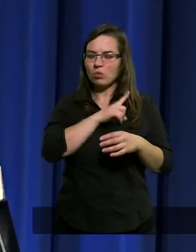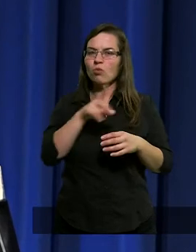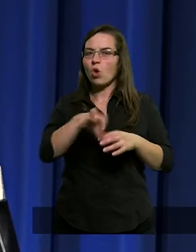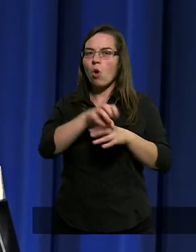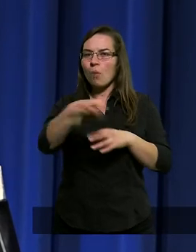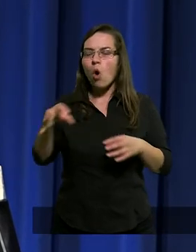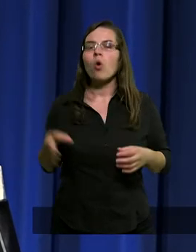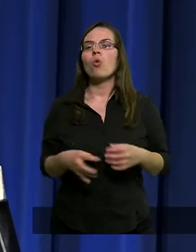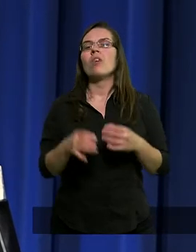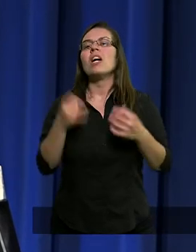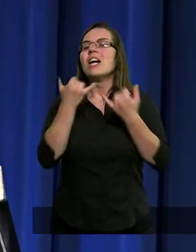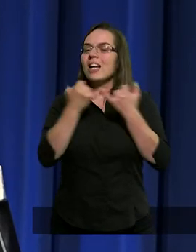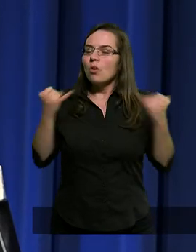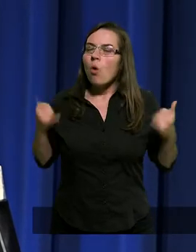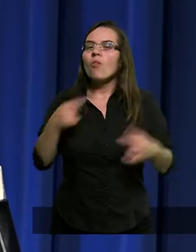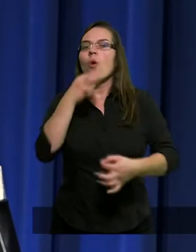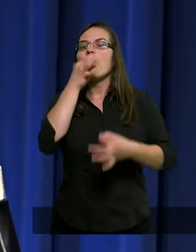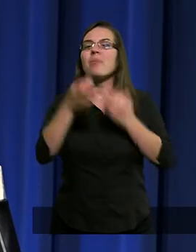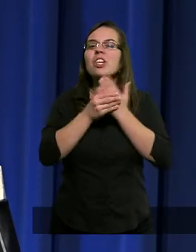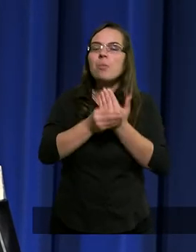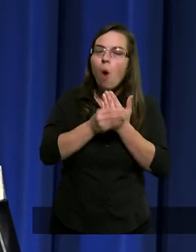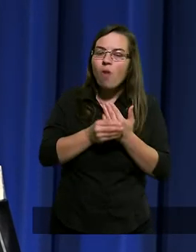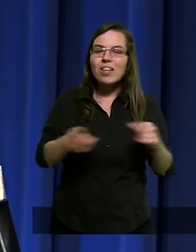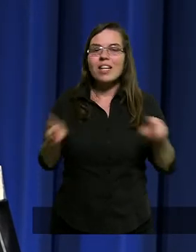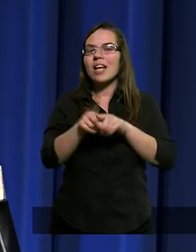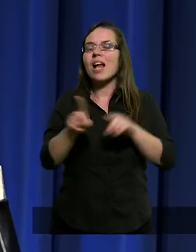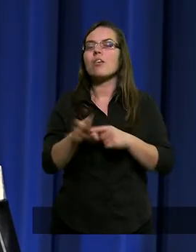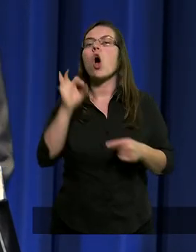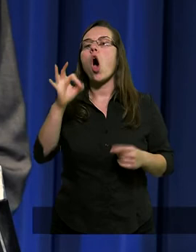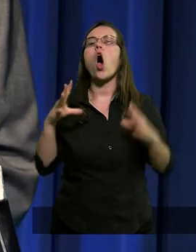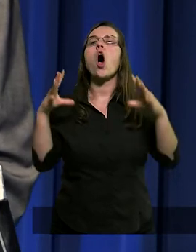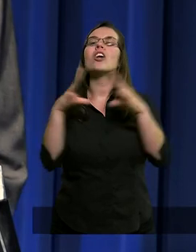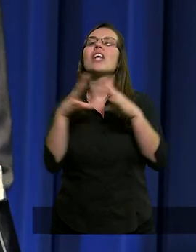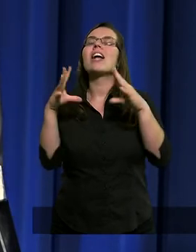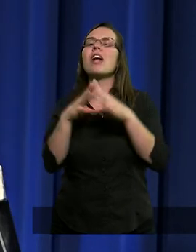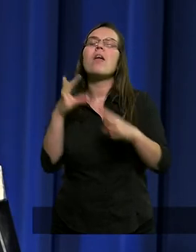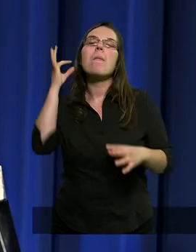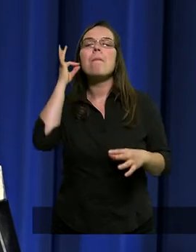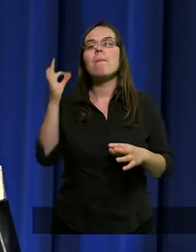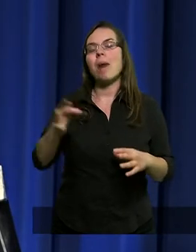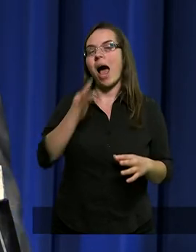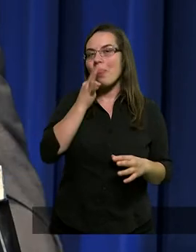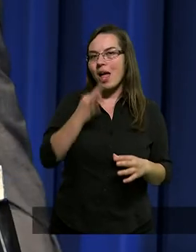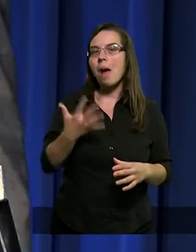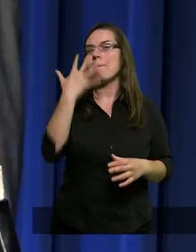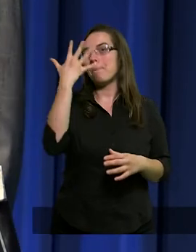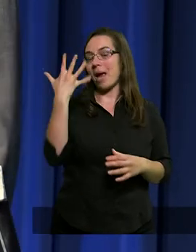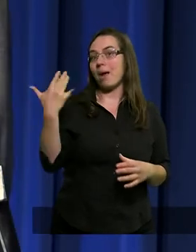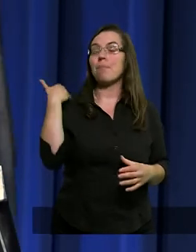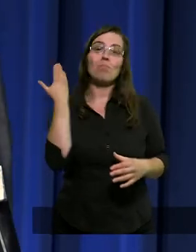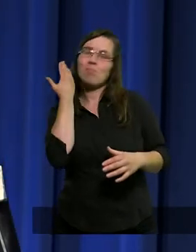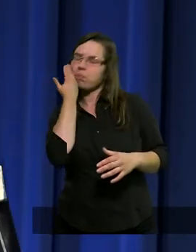Jezus Chrystus, inną przypowieść o dziesięciu pannach. Pięć było